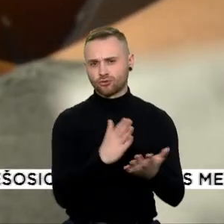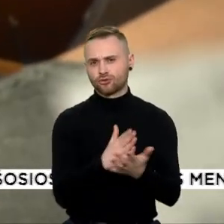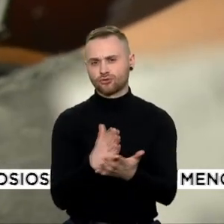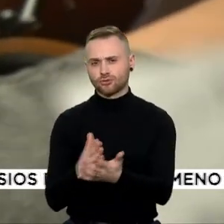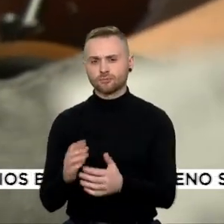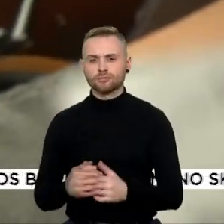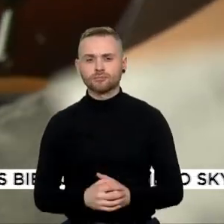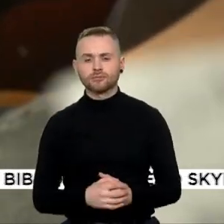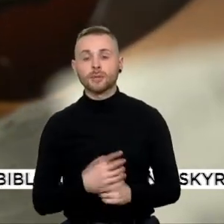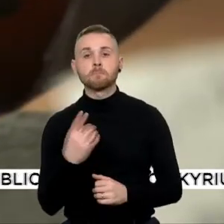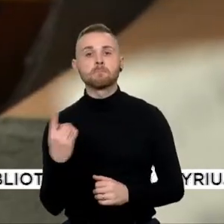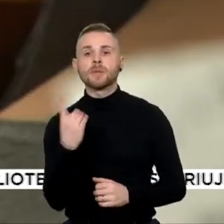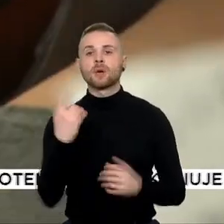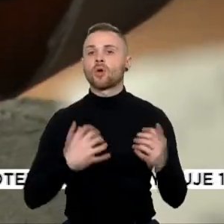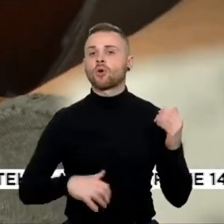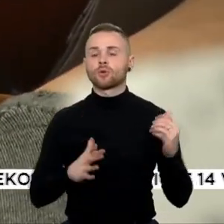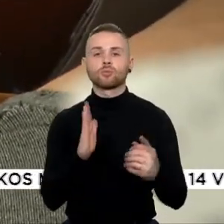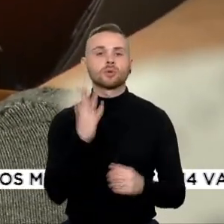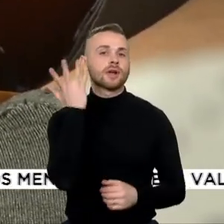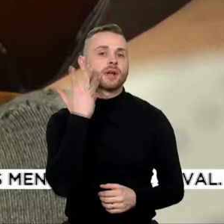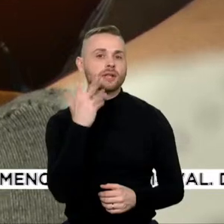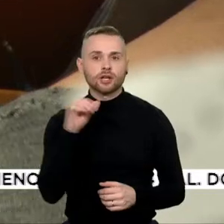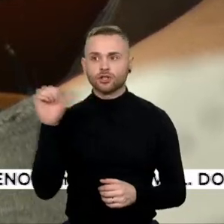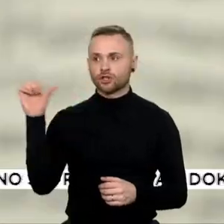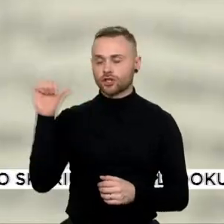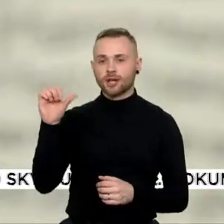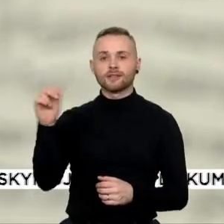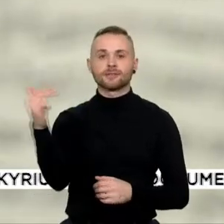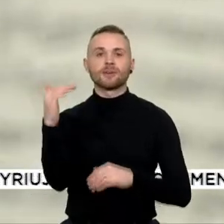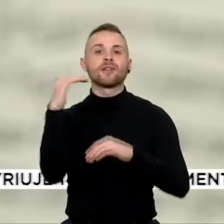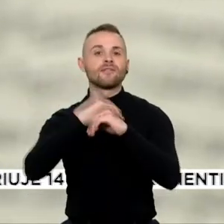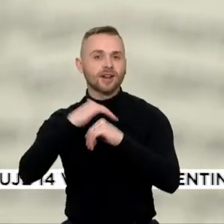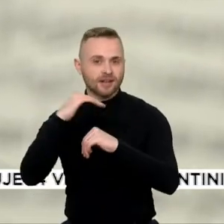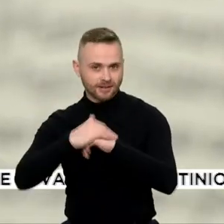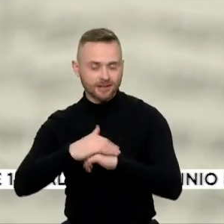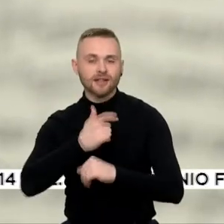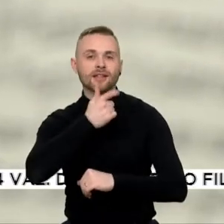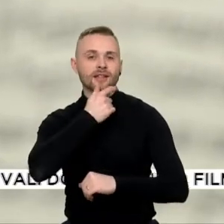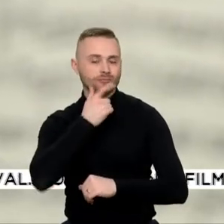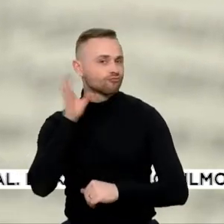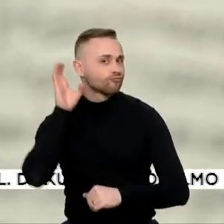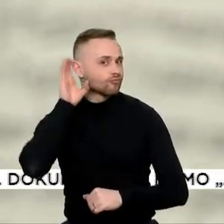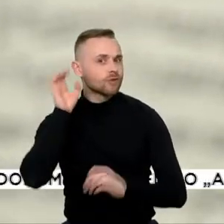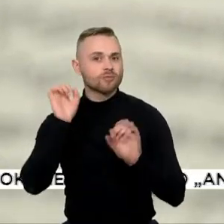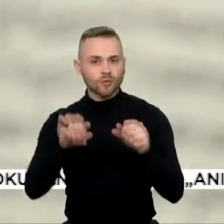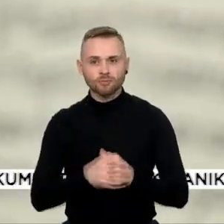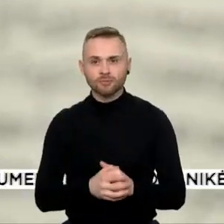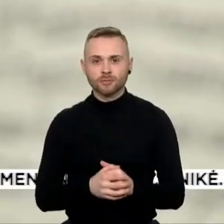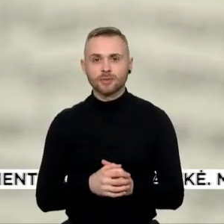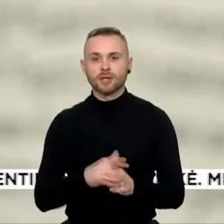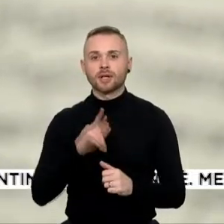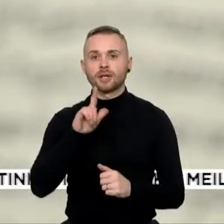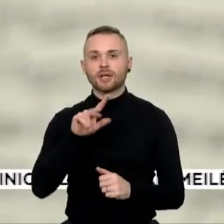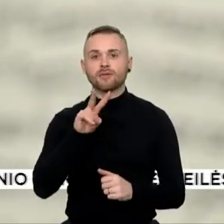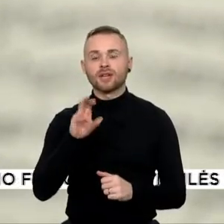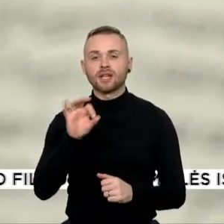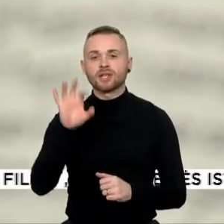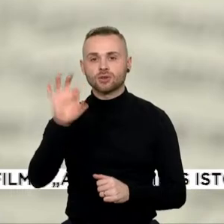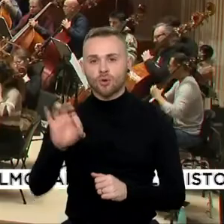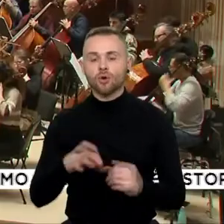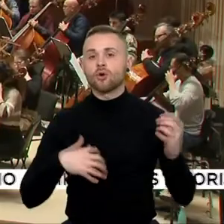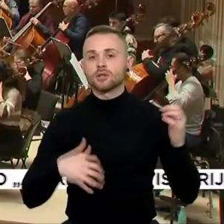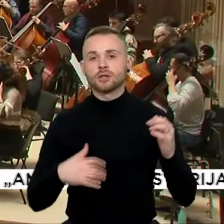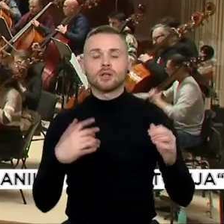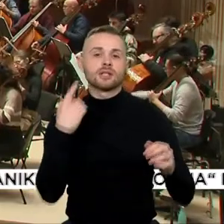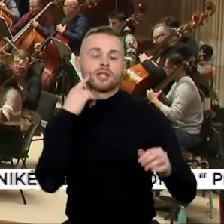Pirmasis koncertas nuskambė šeštadienio ir sekmadienio vakarą. Kol kas baigta tik LVSO koncertų